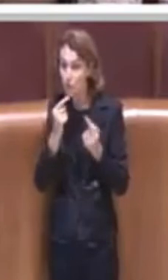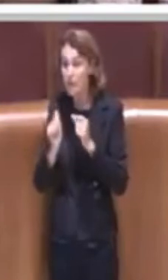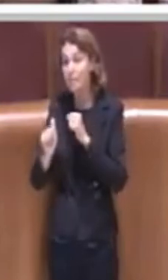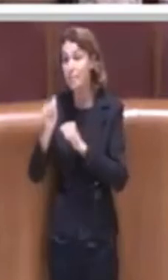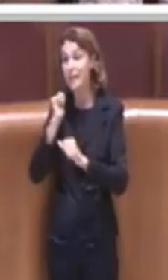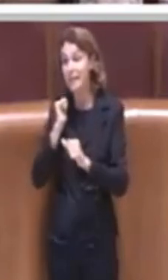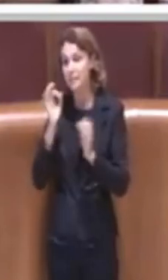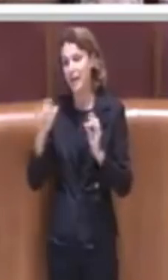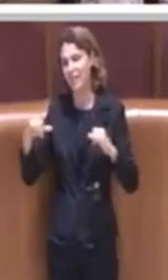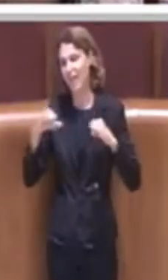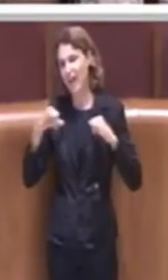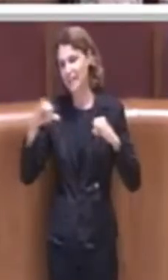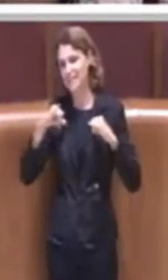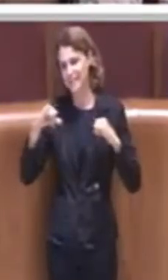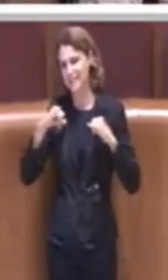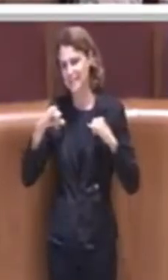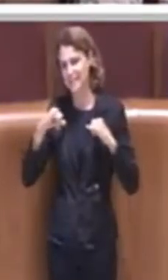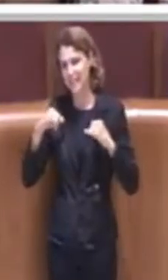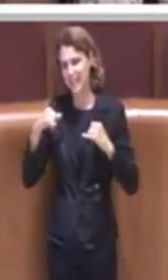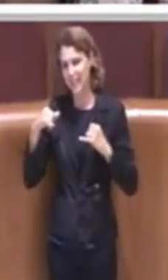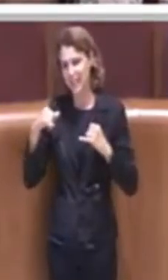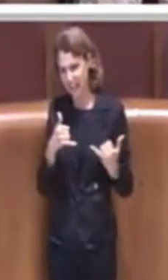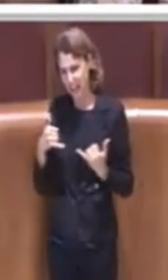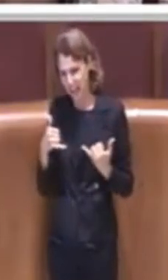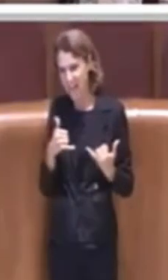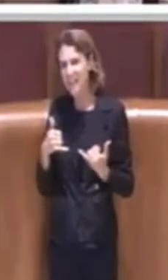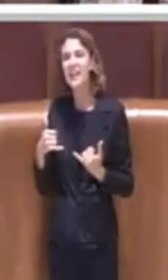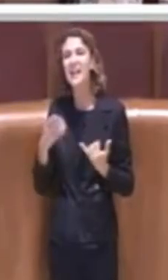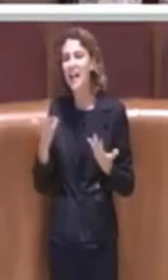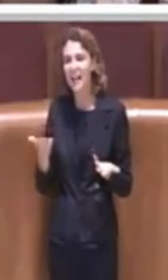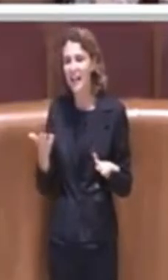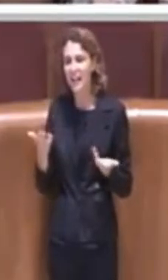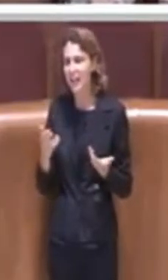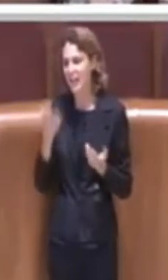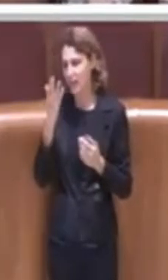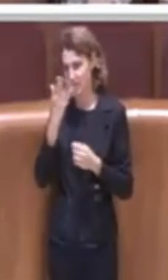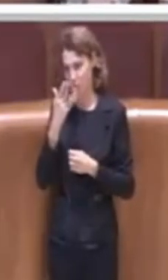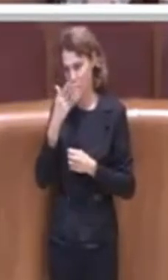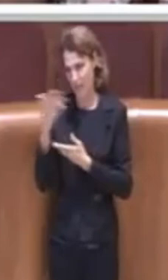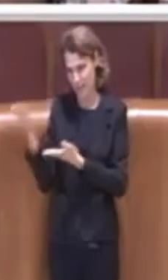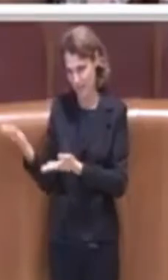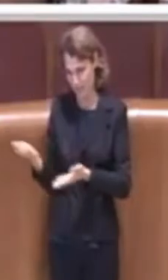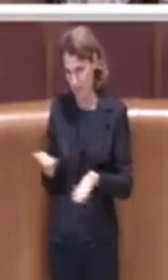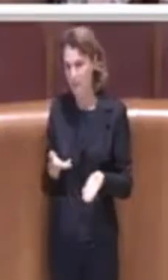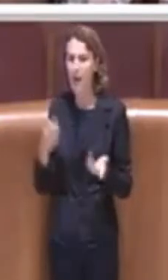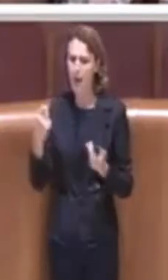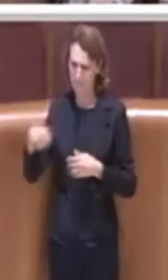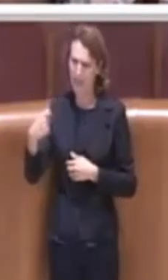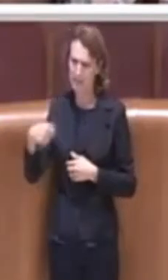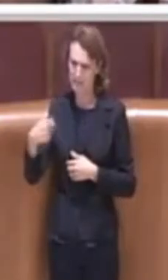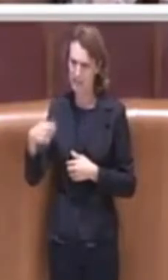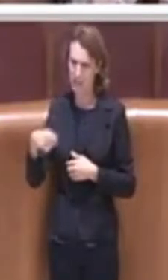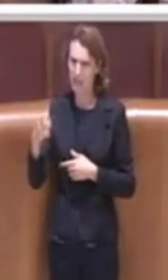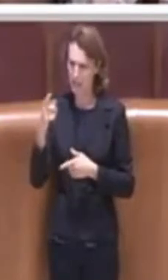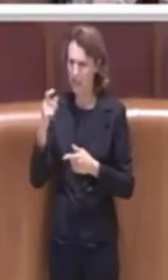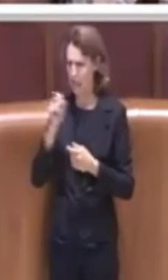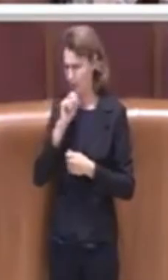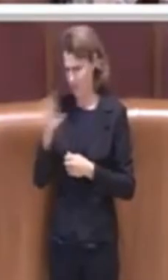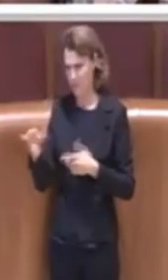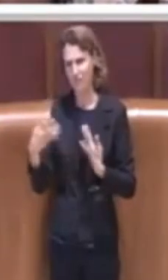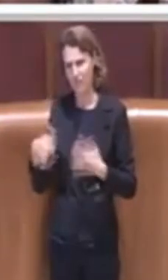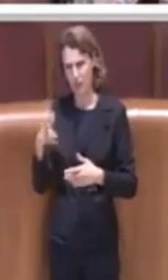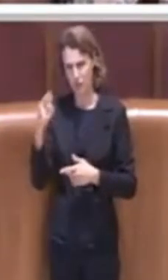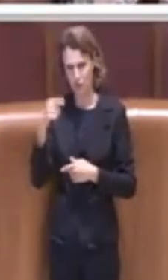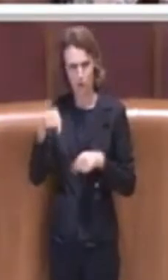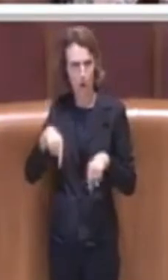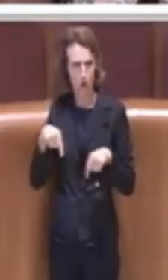delle vacanze di Natale. So la preside è informata di questa iniziativa quindi veramente li voglio ringraziare